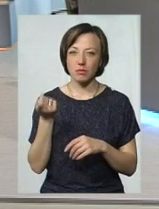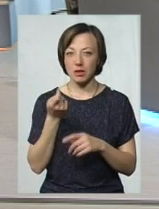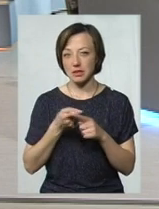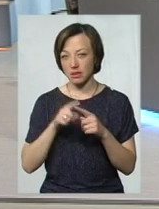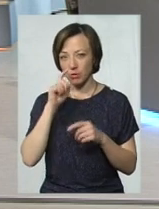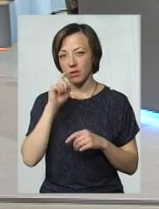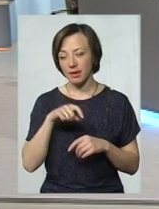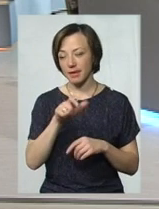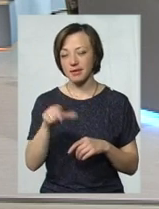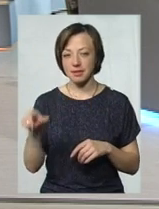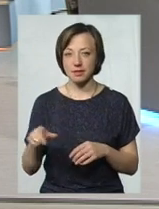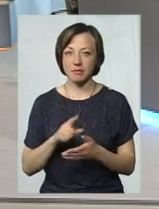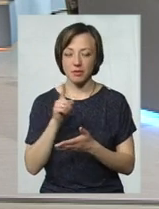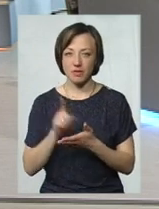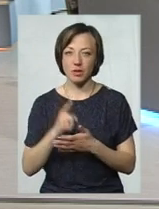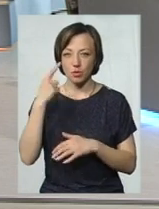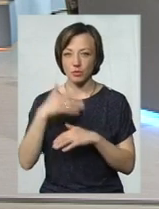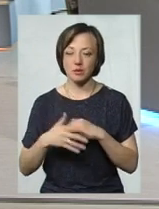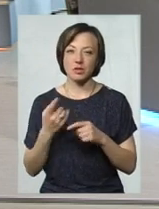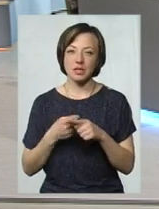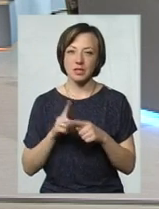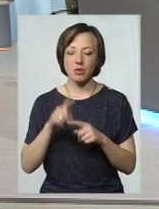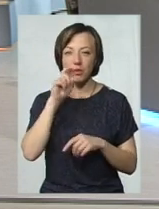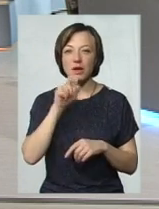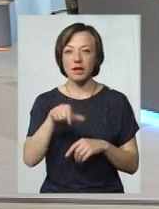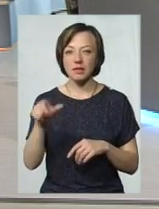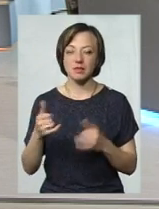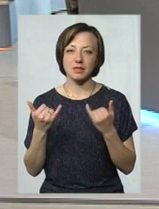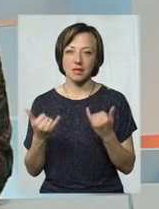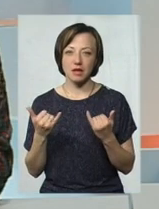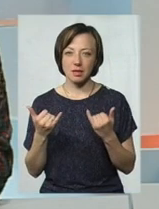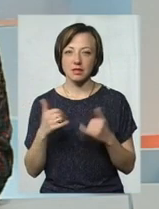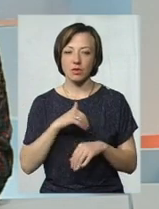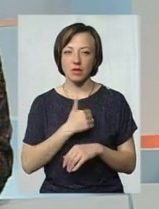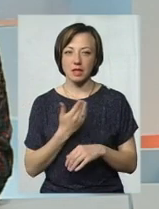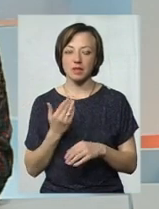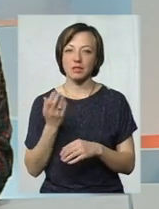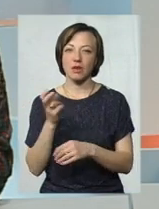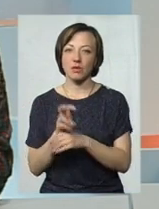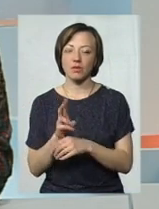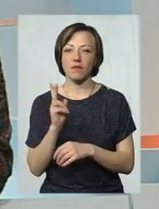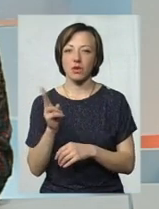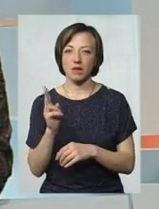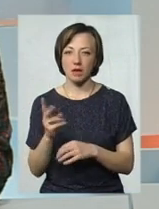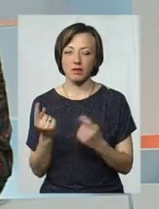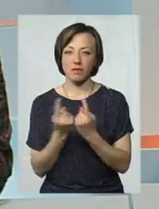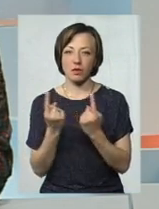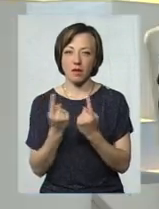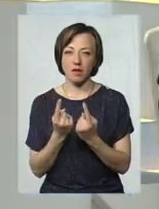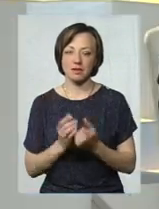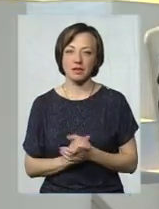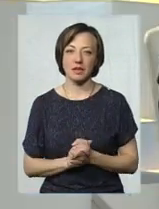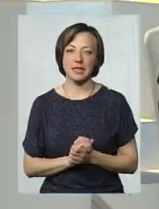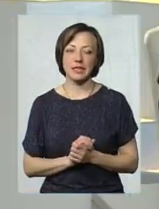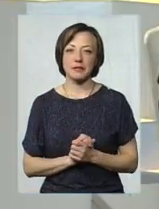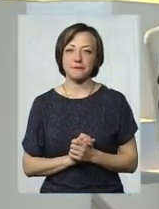українці. Ми повинні розуміти, що це українці, це люди, які зараз, захотіли заходити в «Контакті», в «Однокласники».